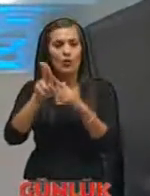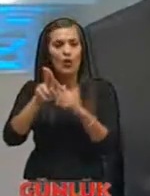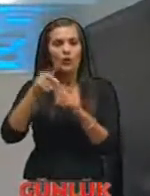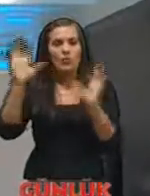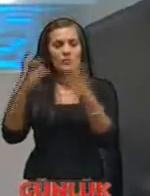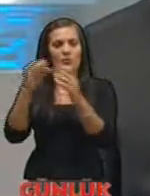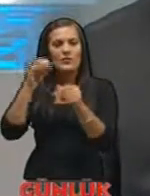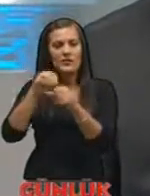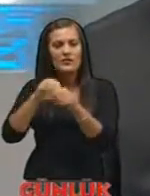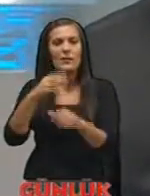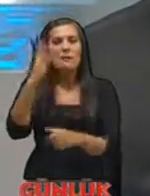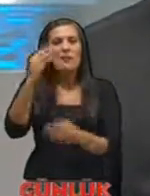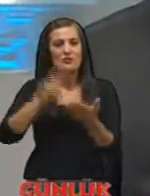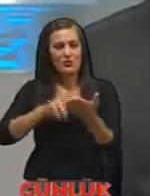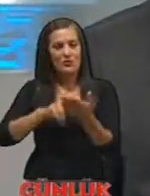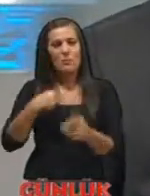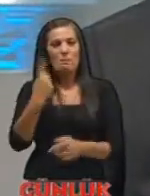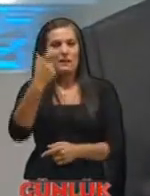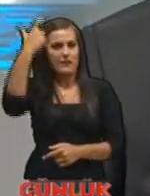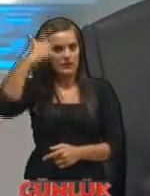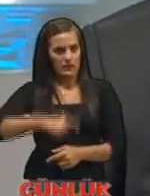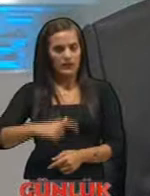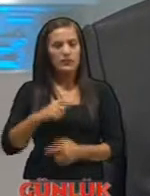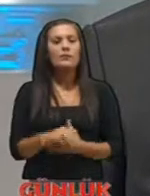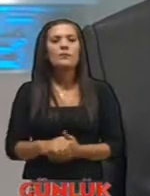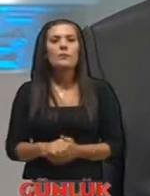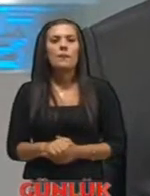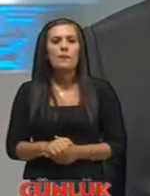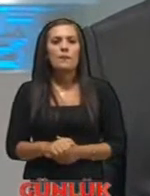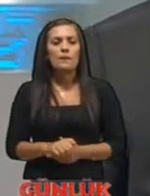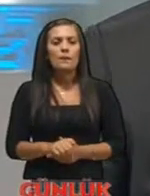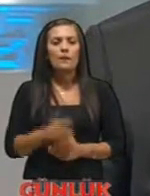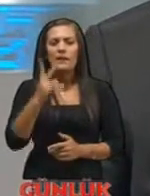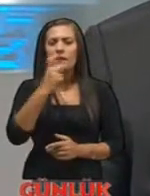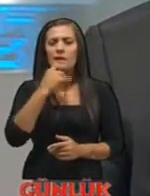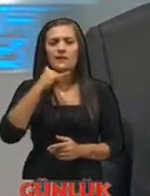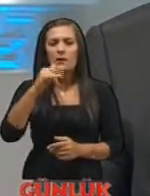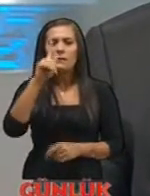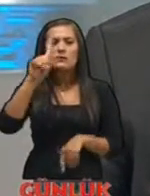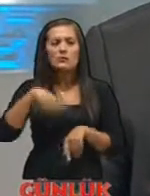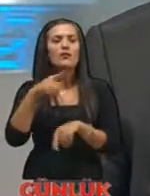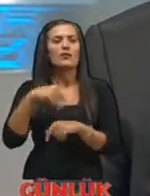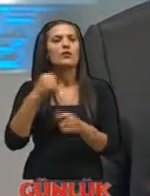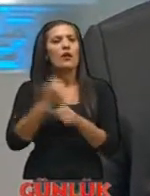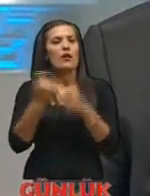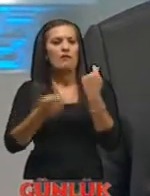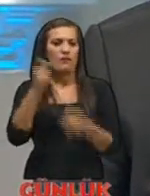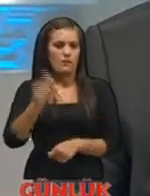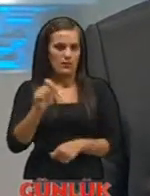birisiyim Parlamentonun seçtiği 2 profesörden birisiyim 2 yıla yakın bir süredir görev yapıyorum